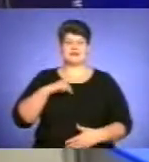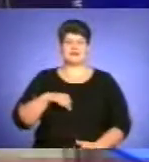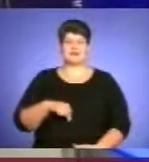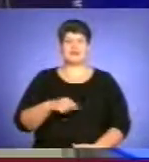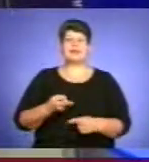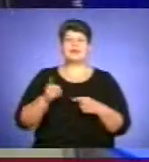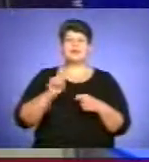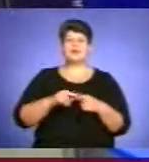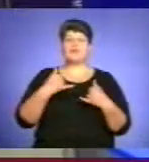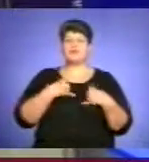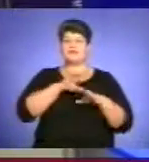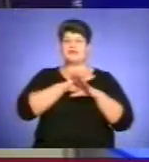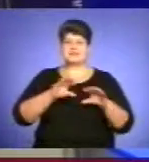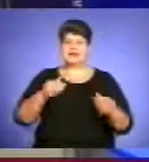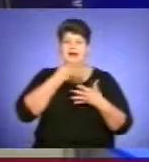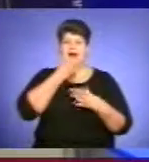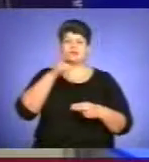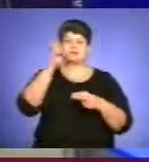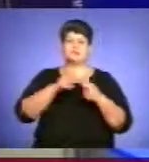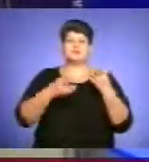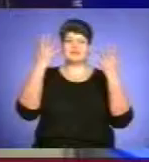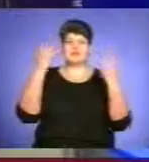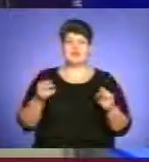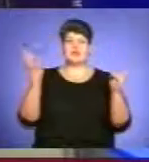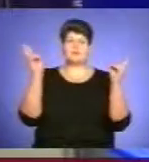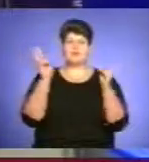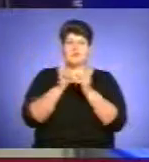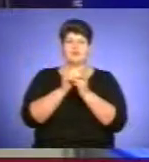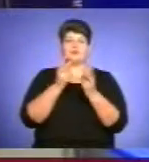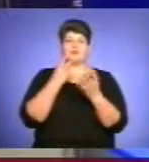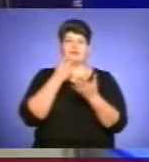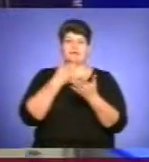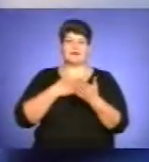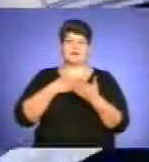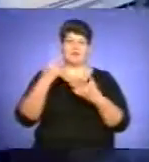На цьому в мене все. Гарного завершення дня і побачимось на нашому телеканалі.